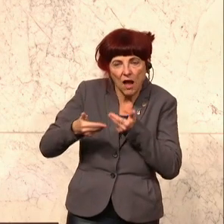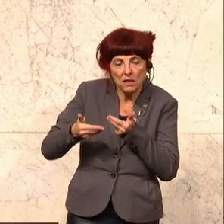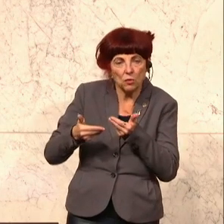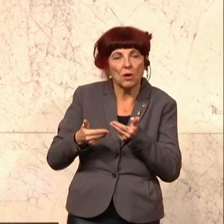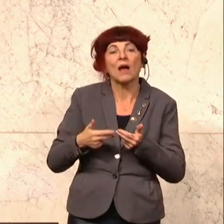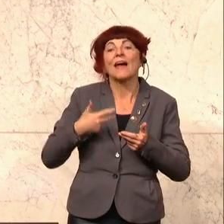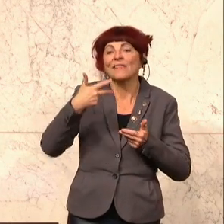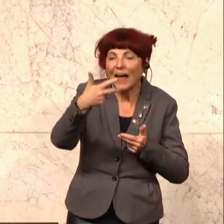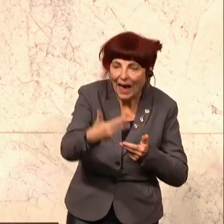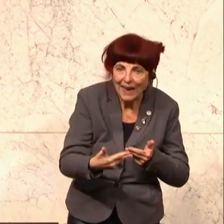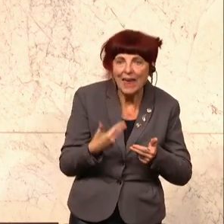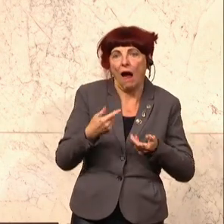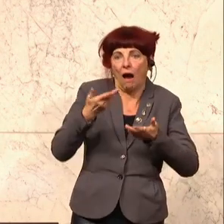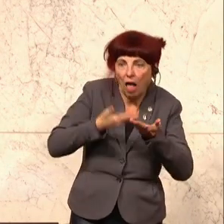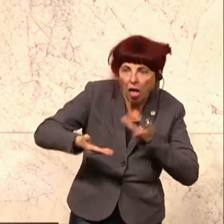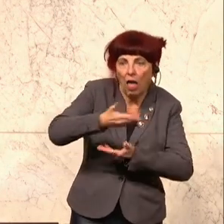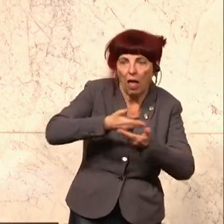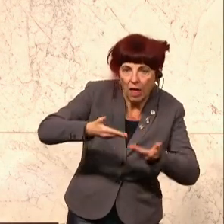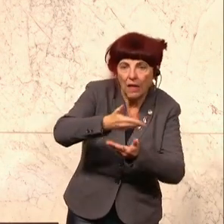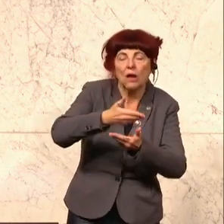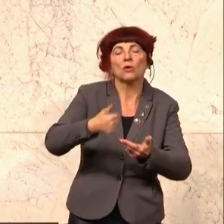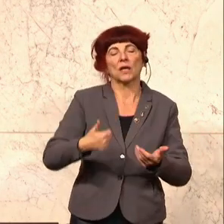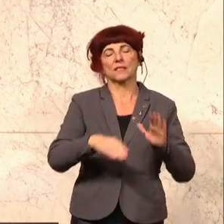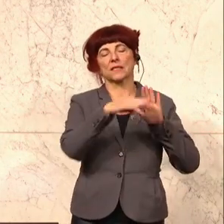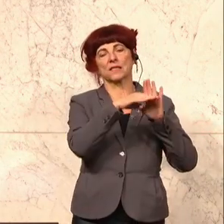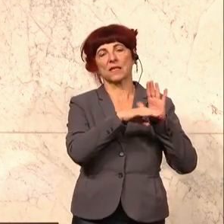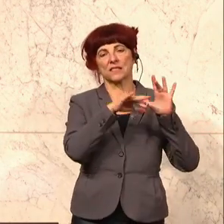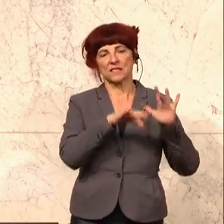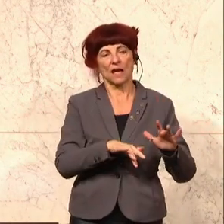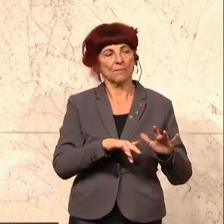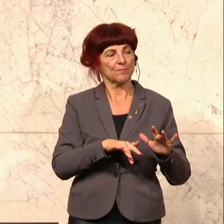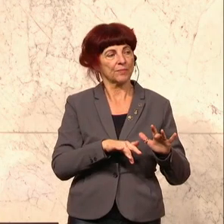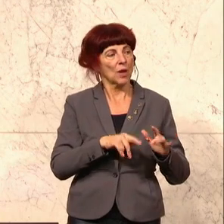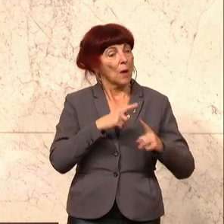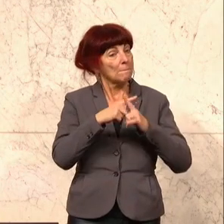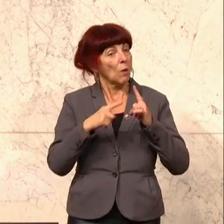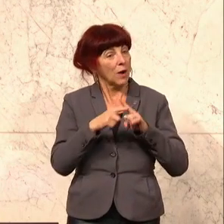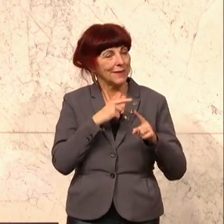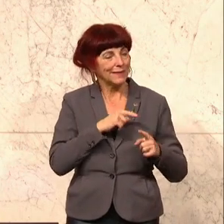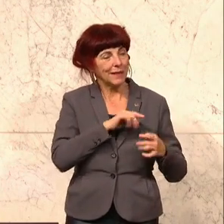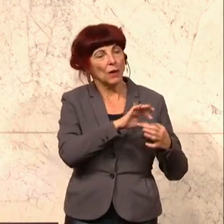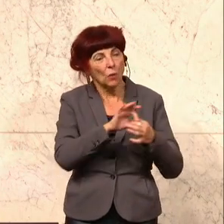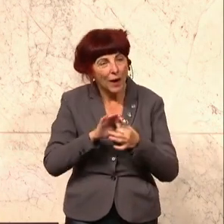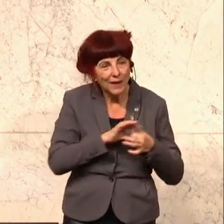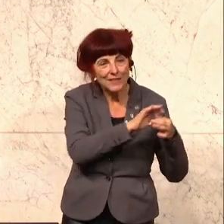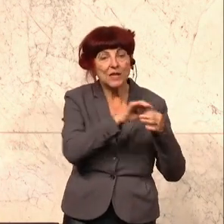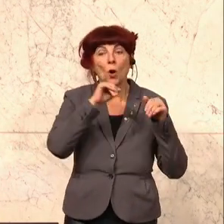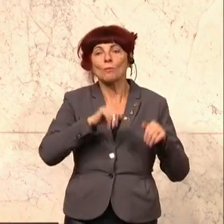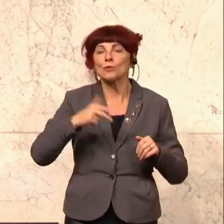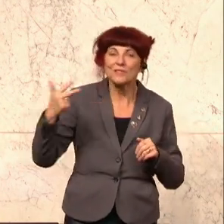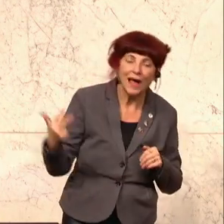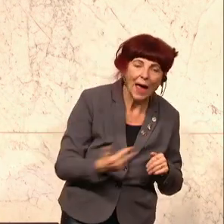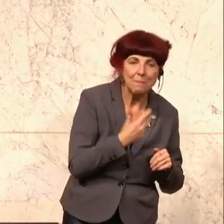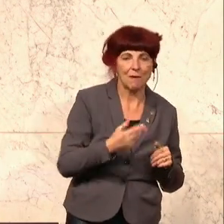dazu hergekriegt haben und weil du in der Politik in einer Koalition immer alles dreimal herverhandeln musst,